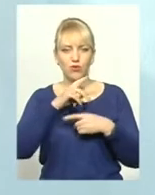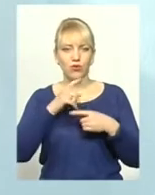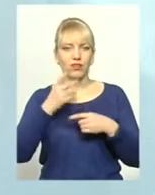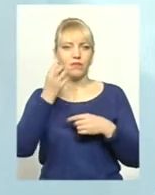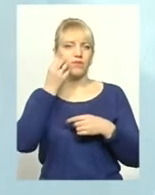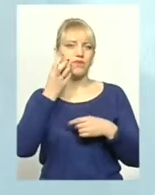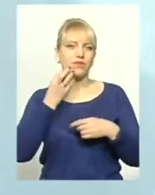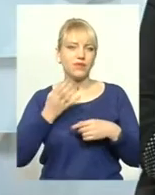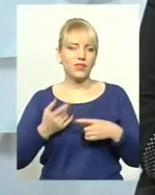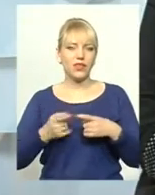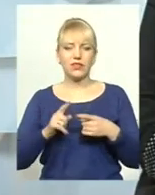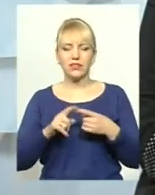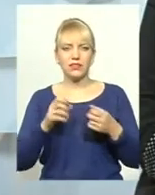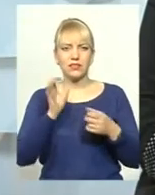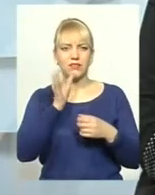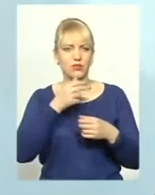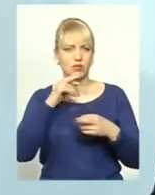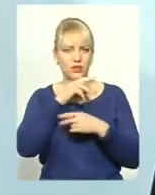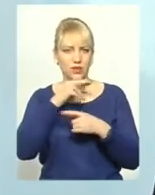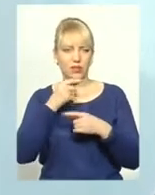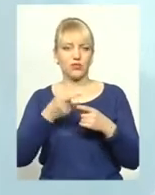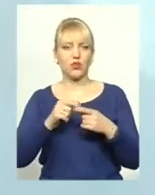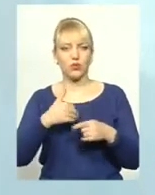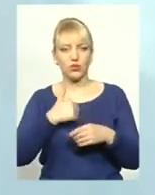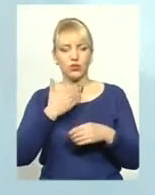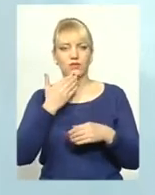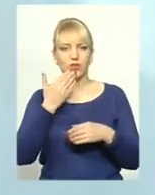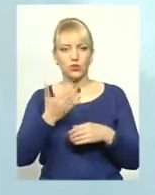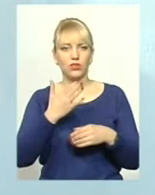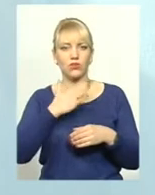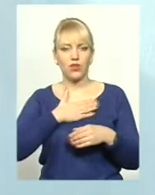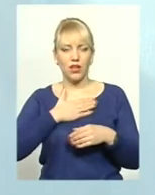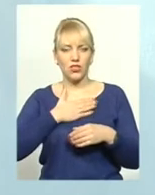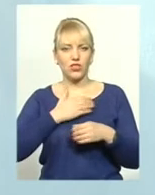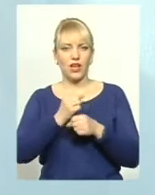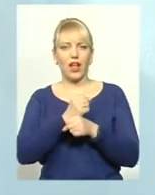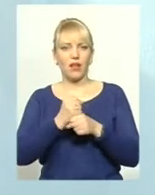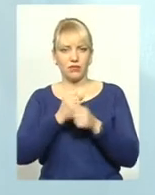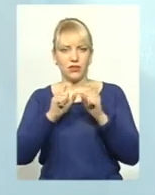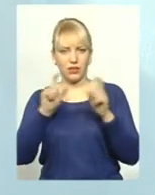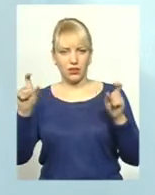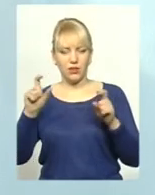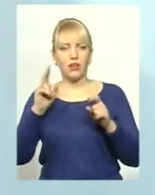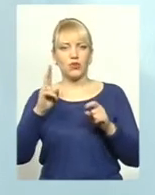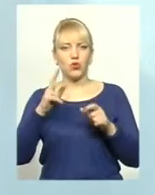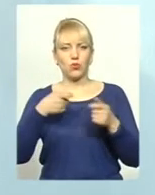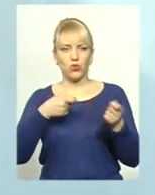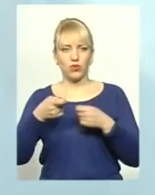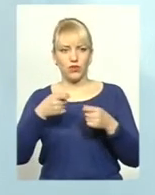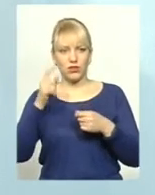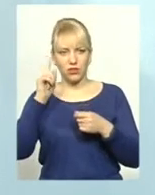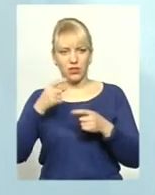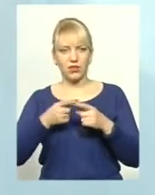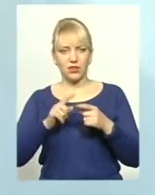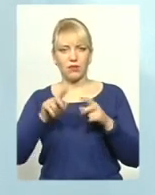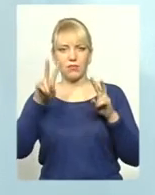протитуберкульозним препаратом. І от хочу звернутися ще раз до наших фармацевтів. Цей препарат, я думаю, що всі фармацевти, які дивляться, вони знають, про який я препарат